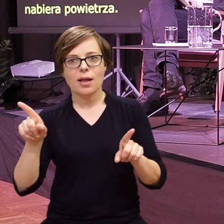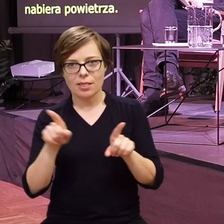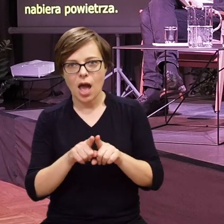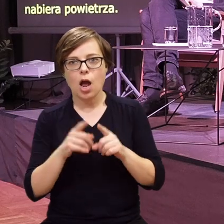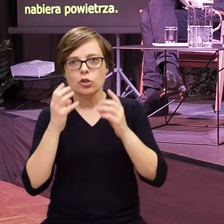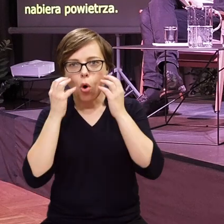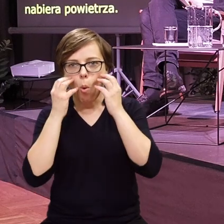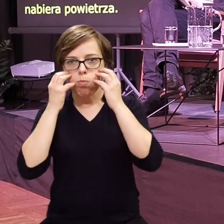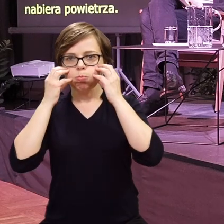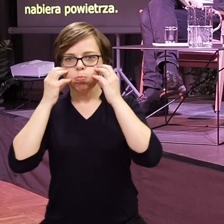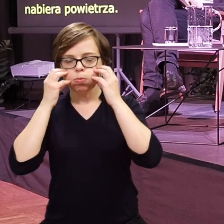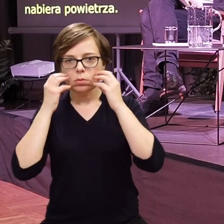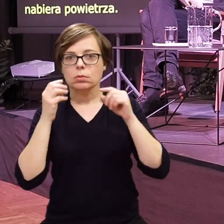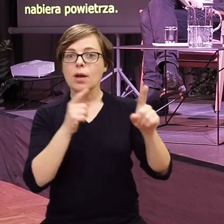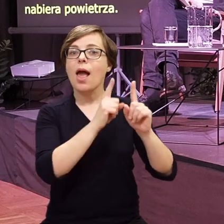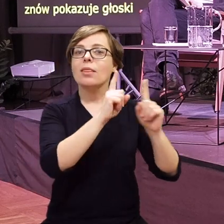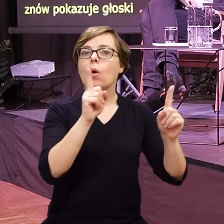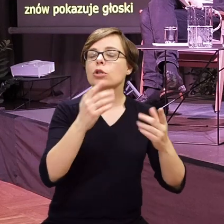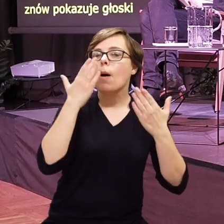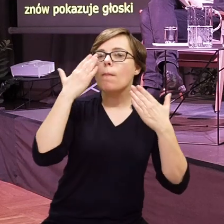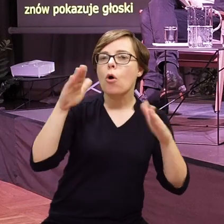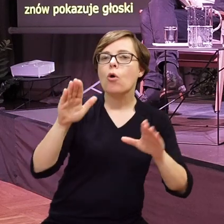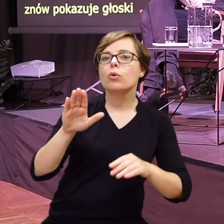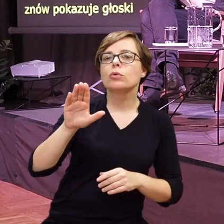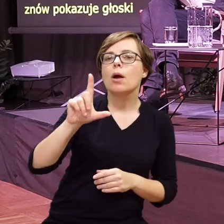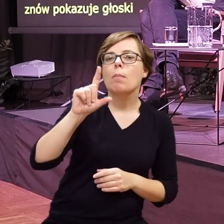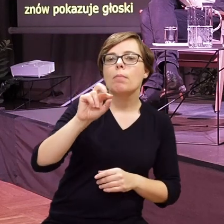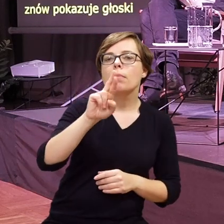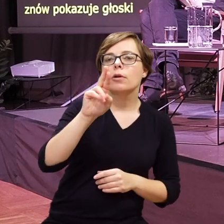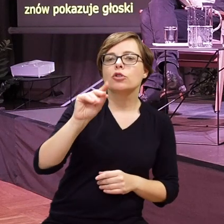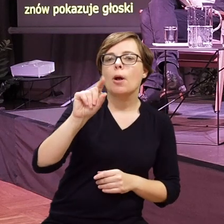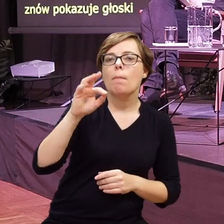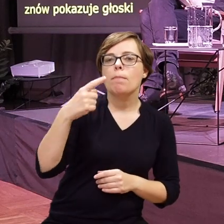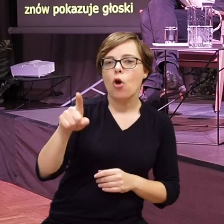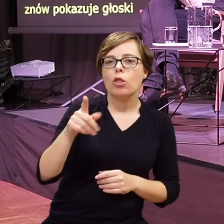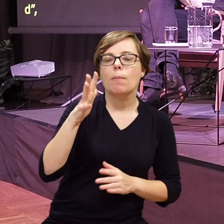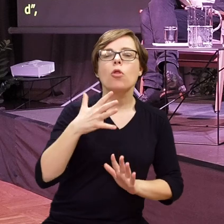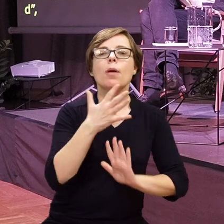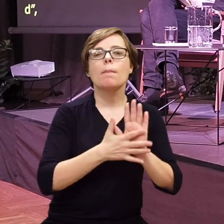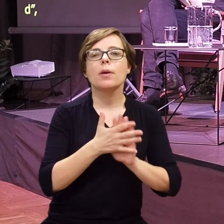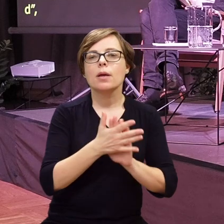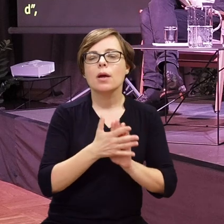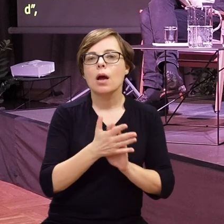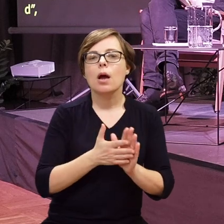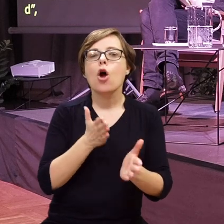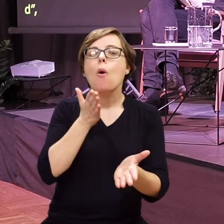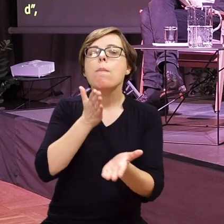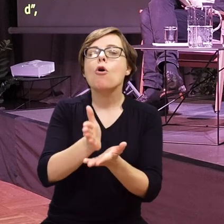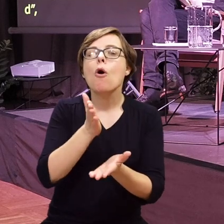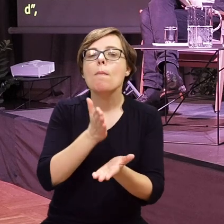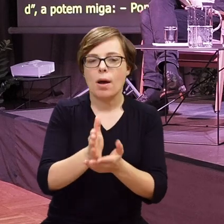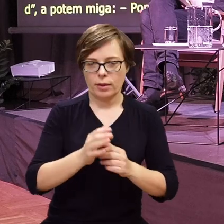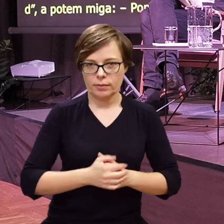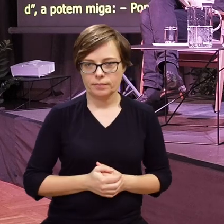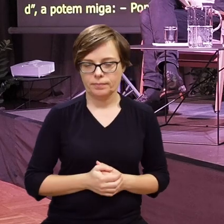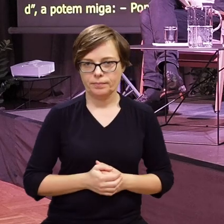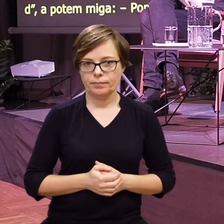powietrza. Nauczycielka znów pokazuje głoski. Prze pod, a potem miga. Pomagać.